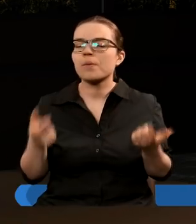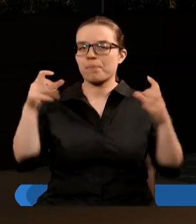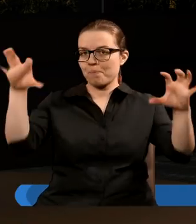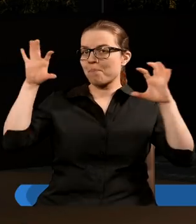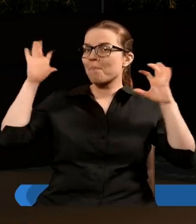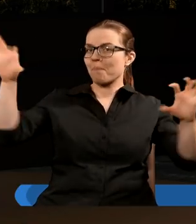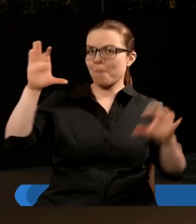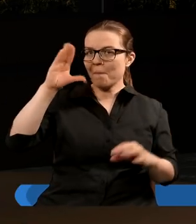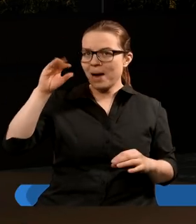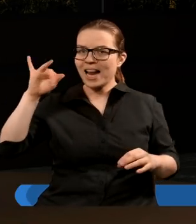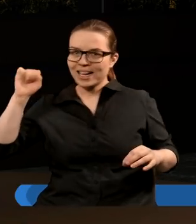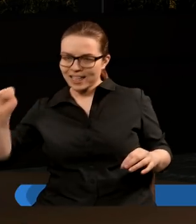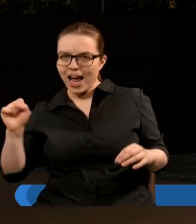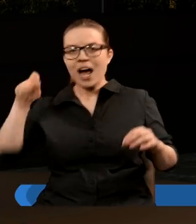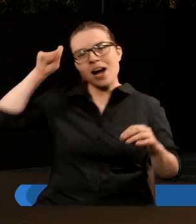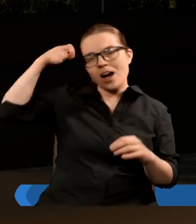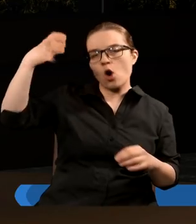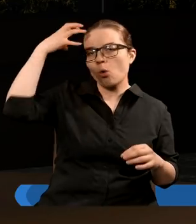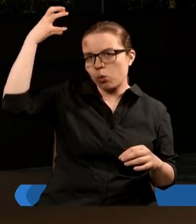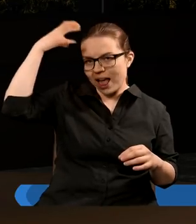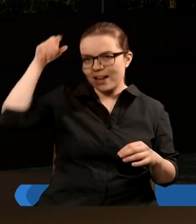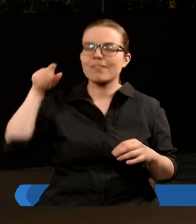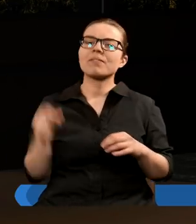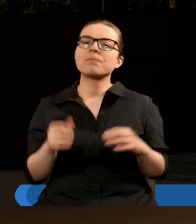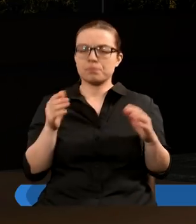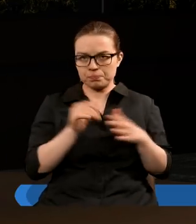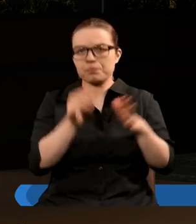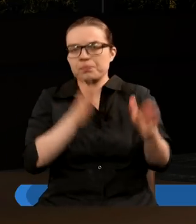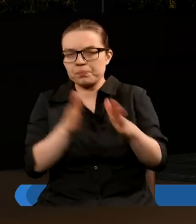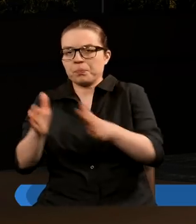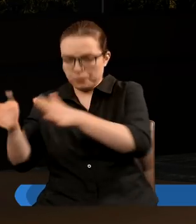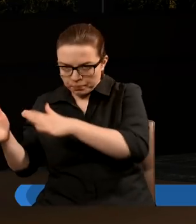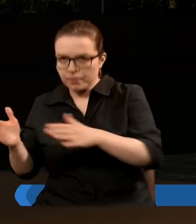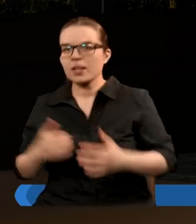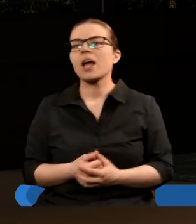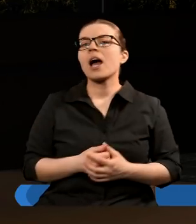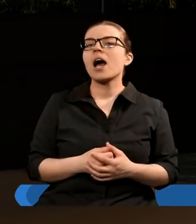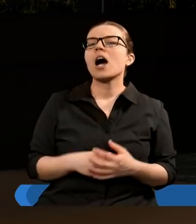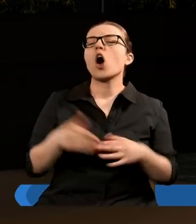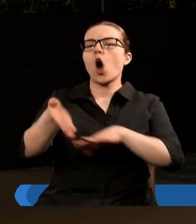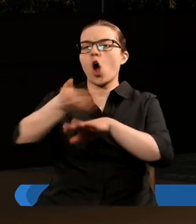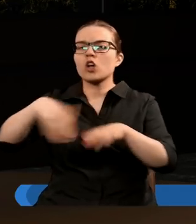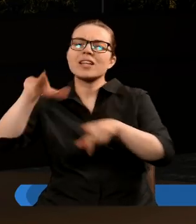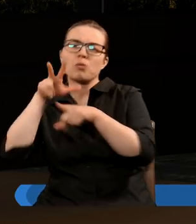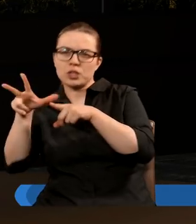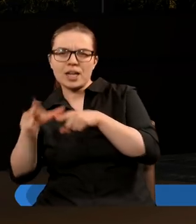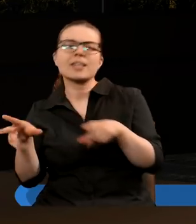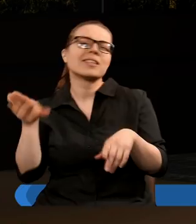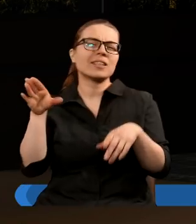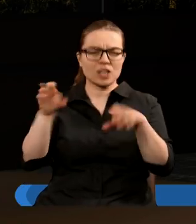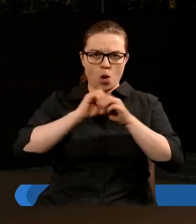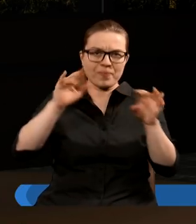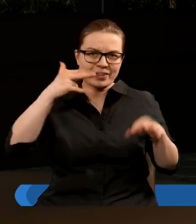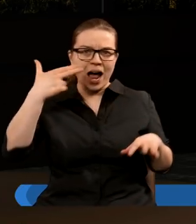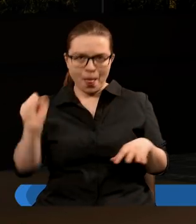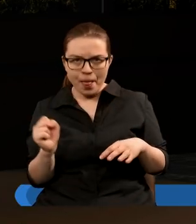są przedstawione i nazwane królestwami, które następują po sobie. I gdy widzimy rozdział trzynasty, apokalipsy